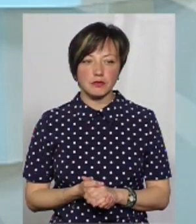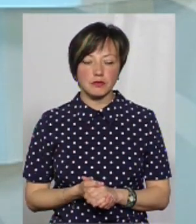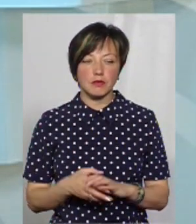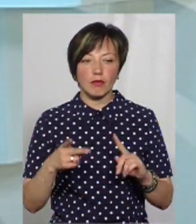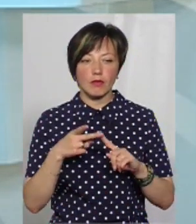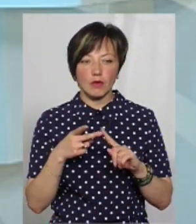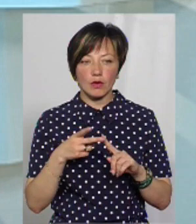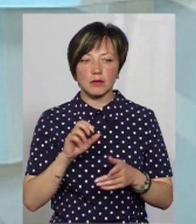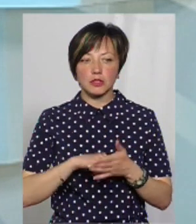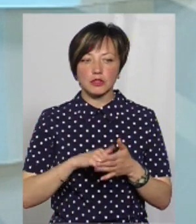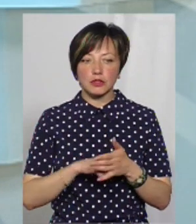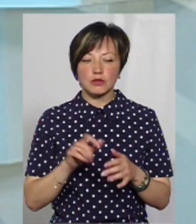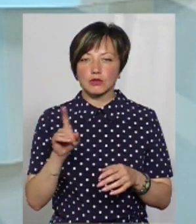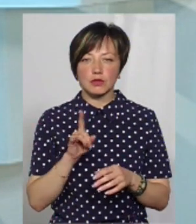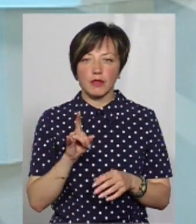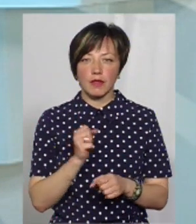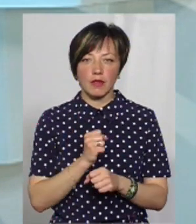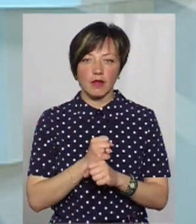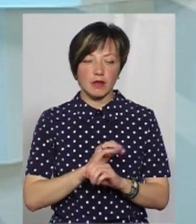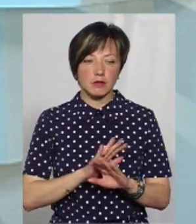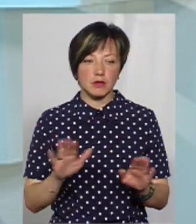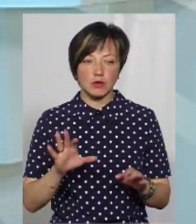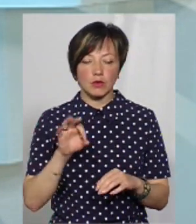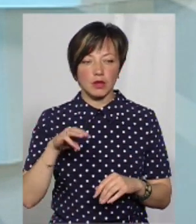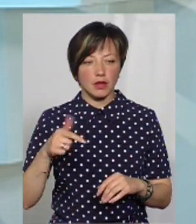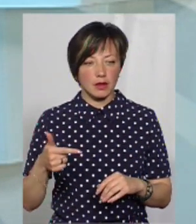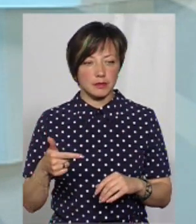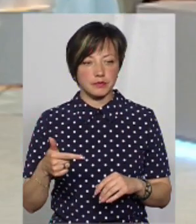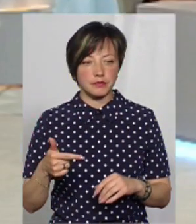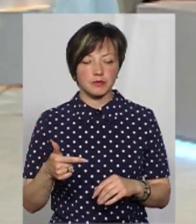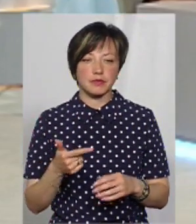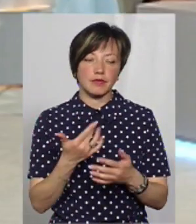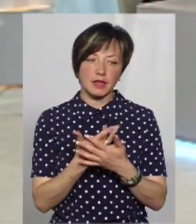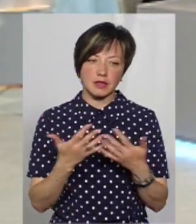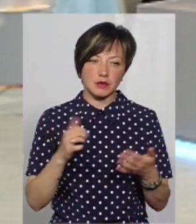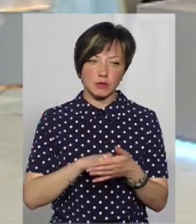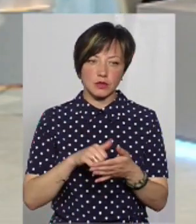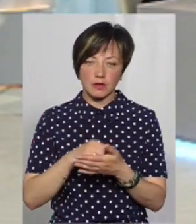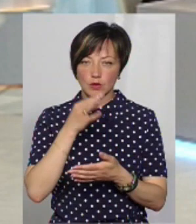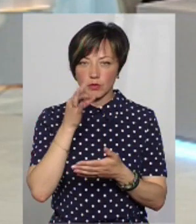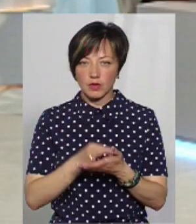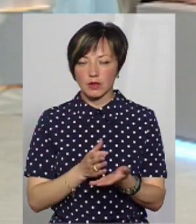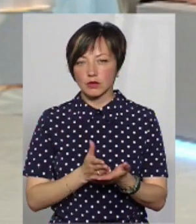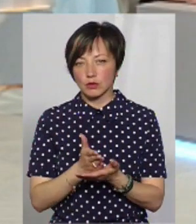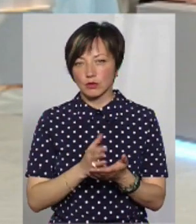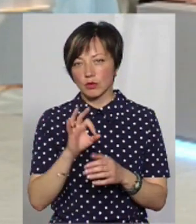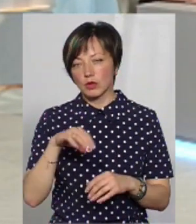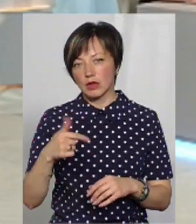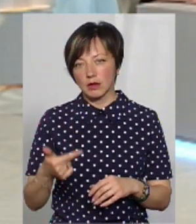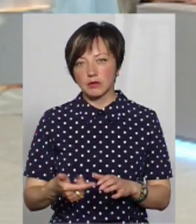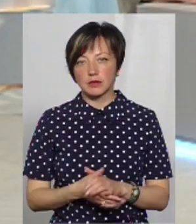Другі причини – це те, що не спрацювали ОТГ. Там в силу різних причин. Відповідальні служби ОТГ. Так,